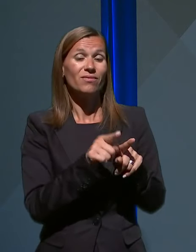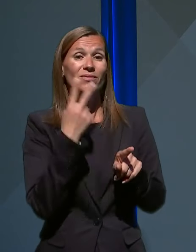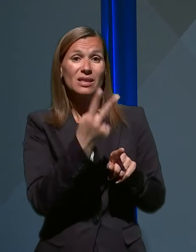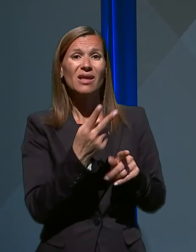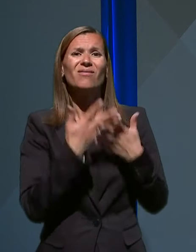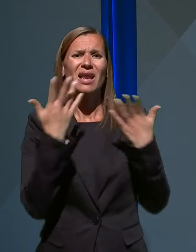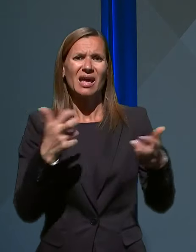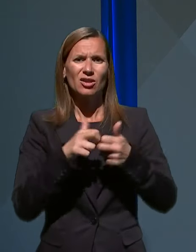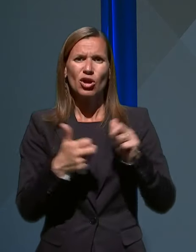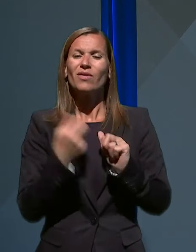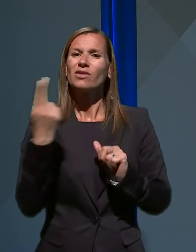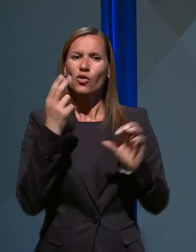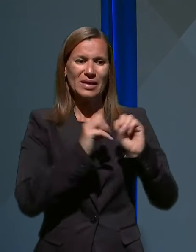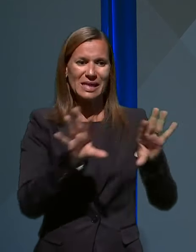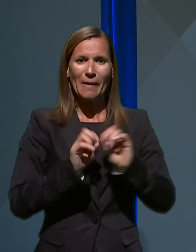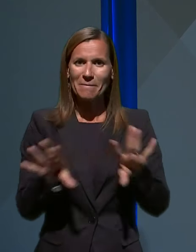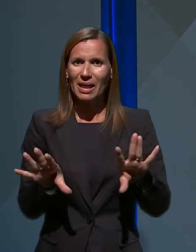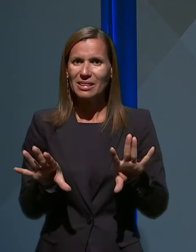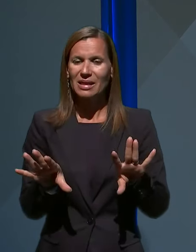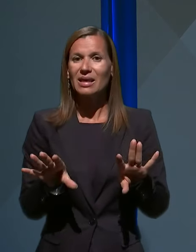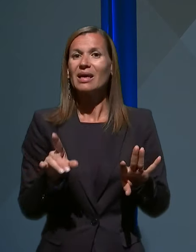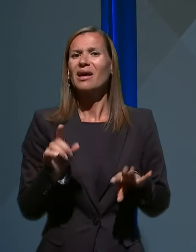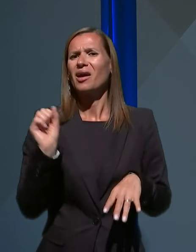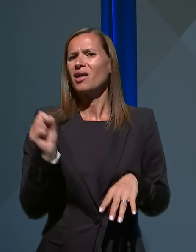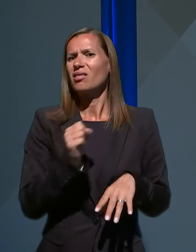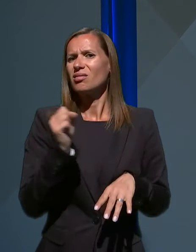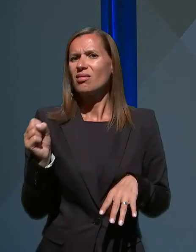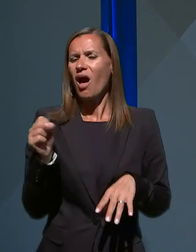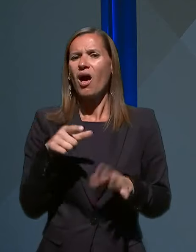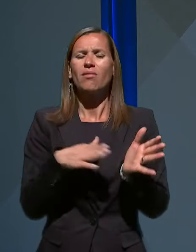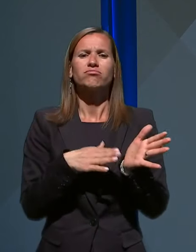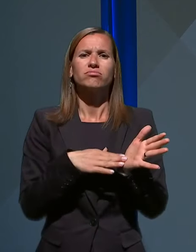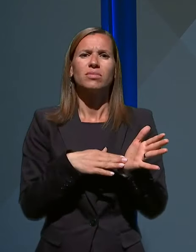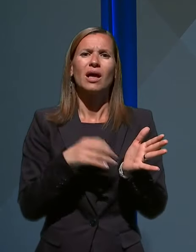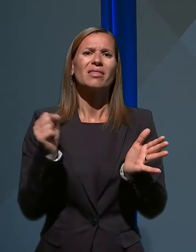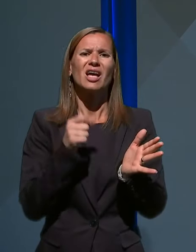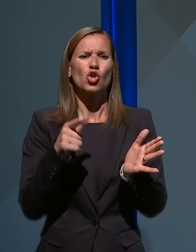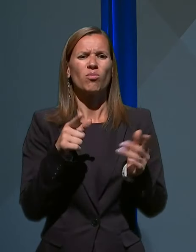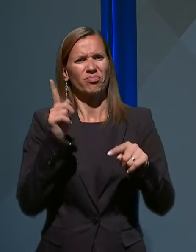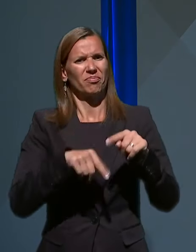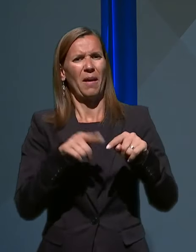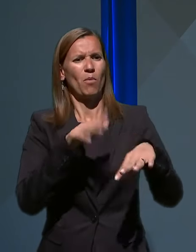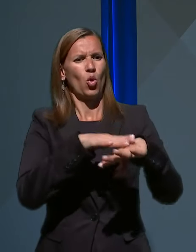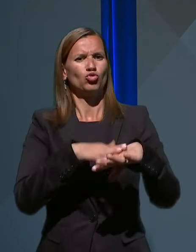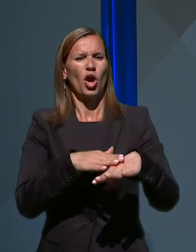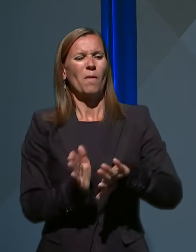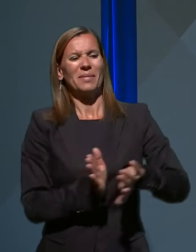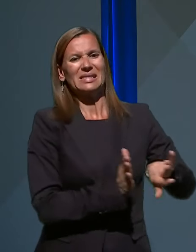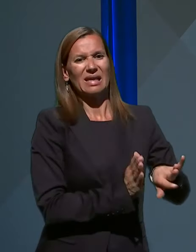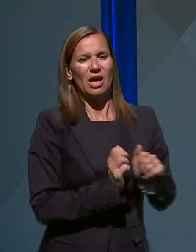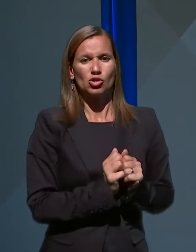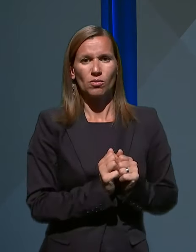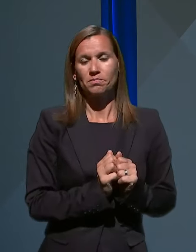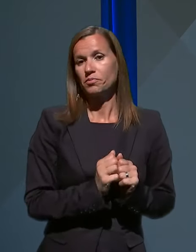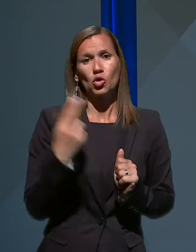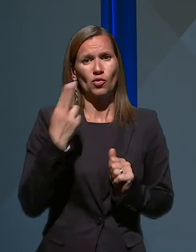slovenskih medijah in da so torej pristranski? Z slovenskimi